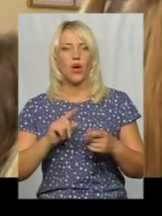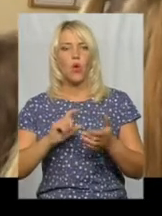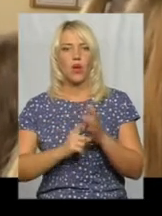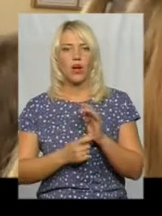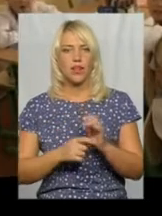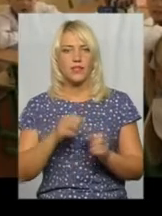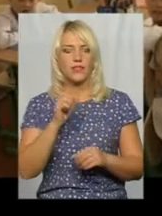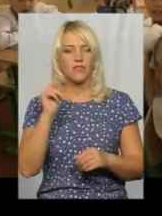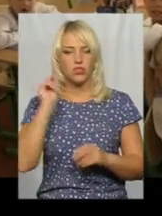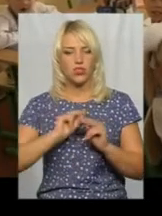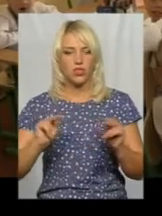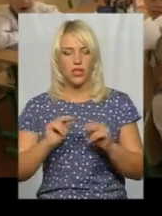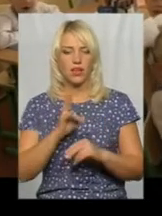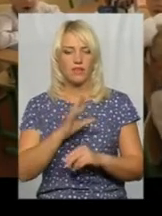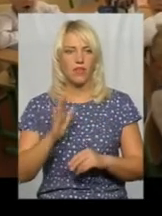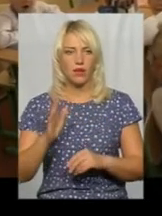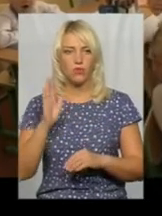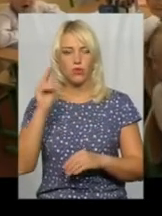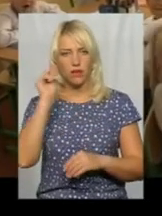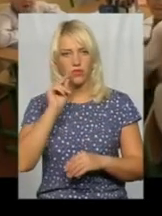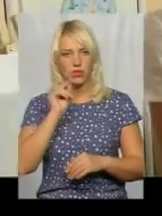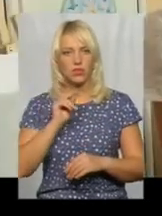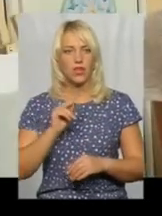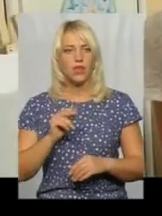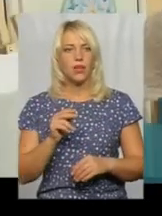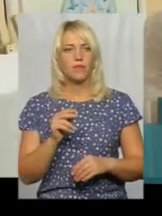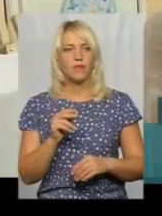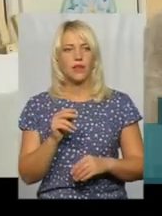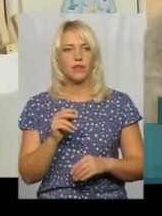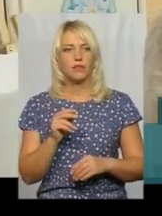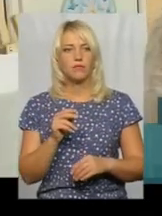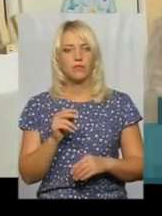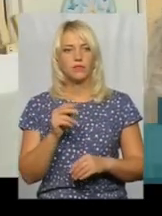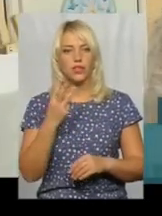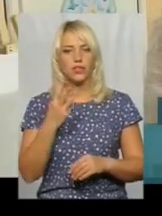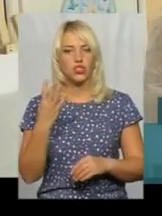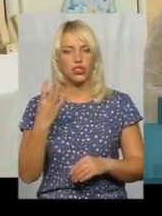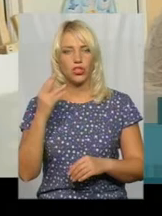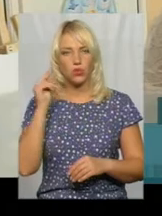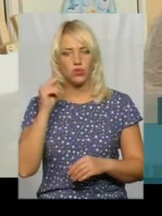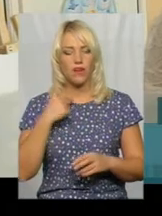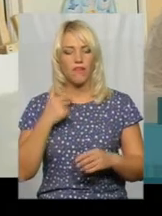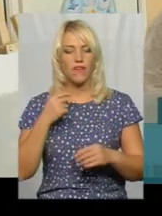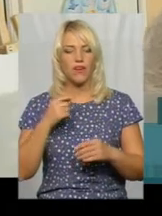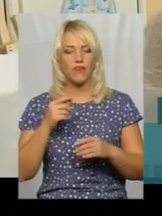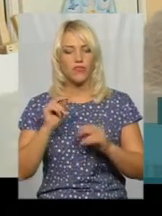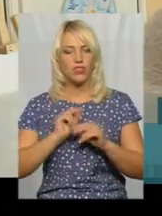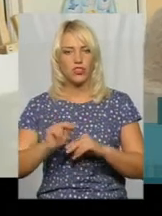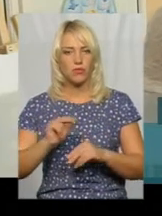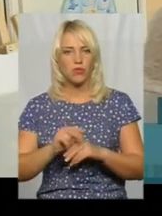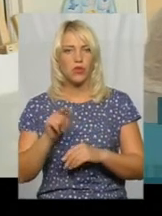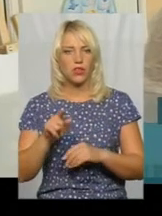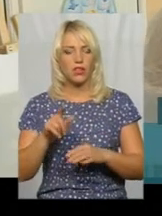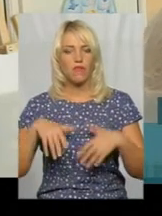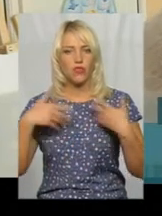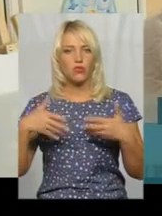Христофор навчатимуться 34 учні. Вміють вже висловлювати думку, хоча ми маємо їх вчити самостійно, висловлювати думку, бо це є нова